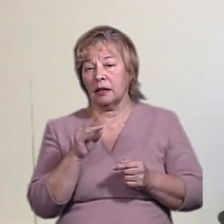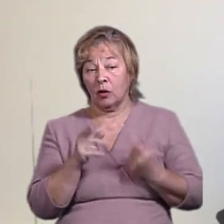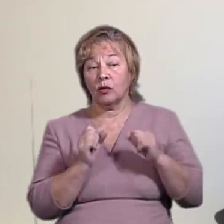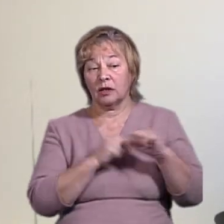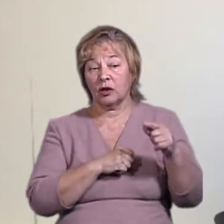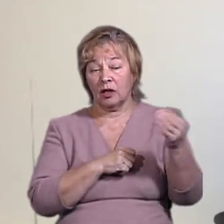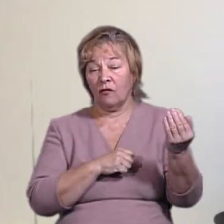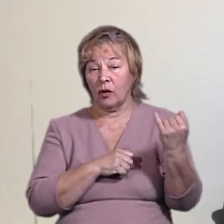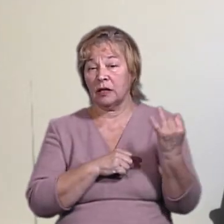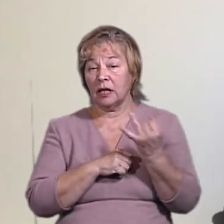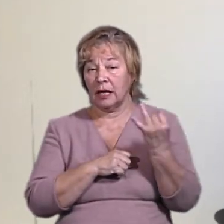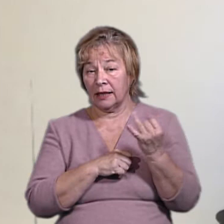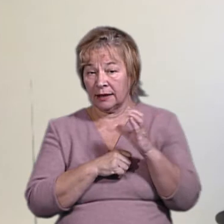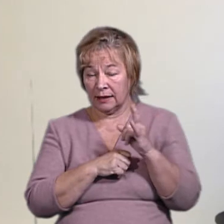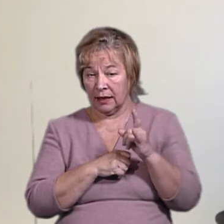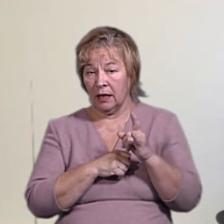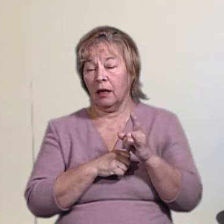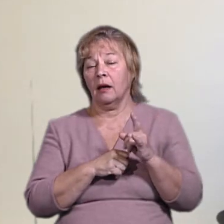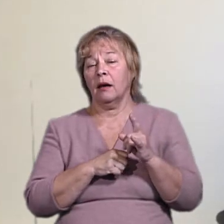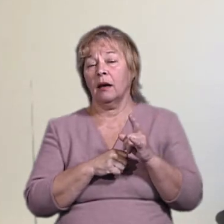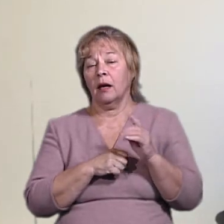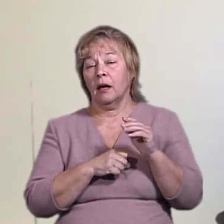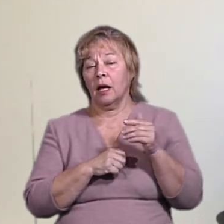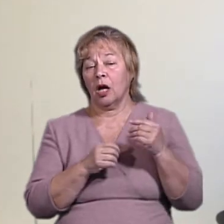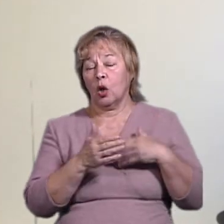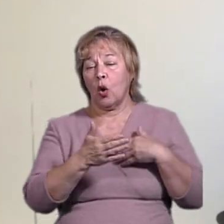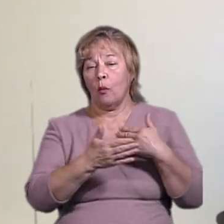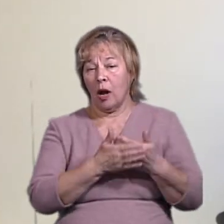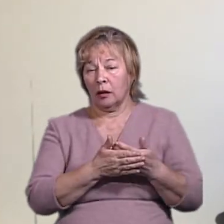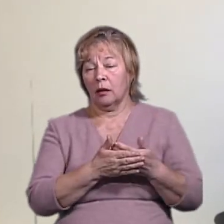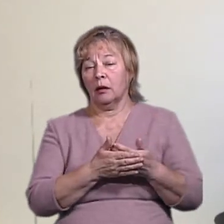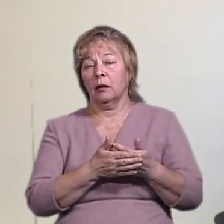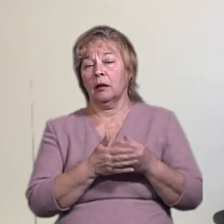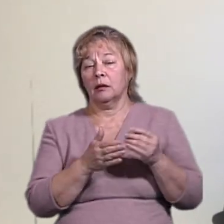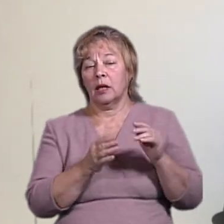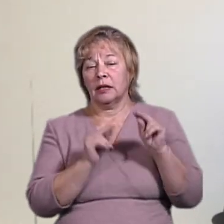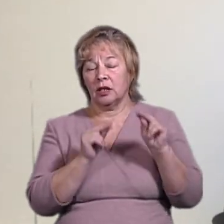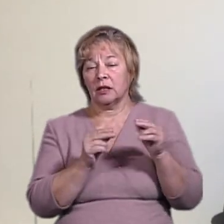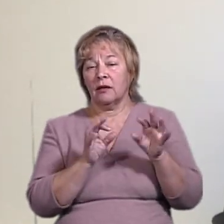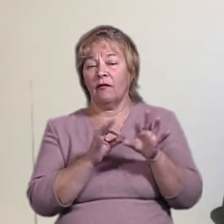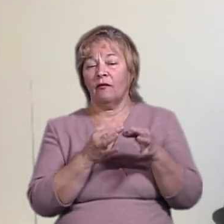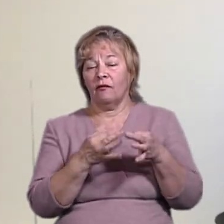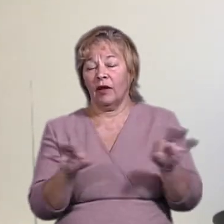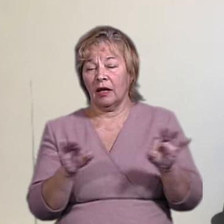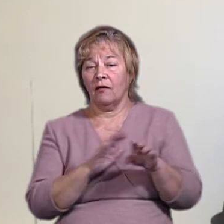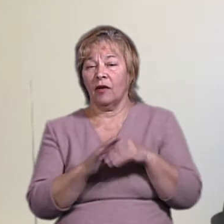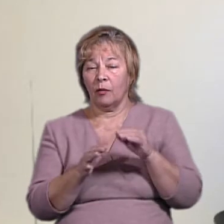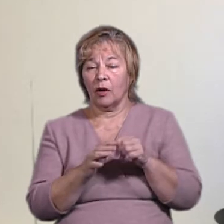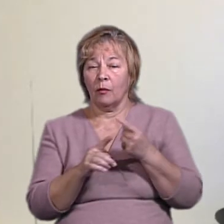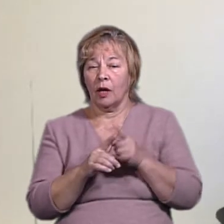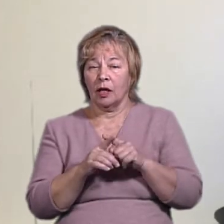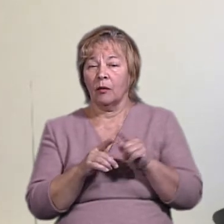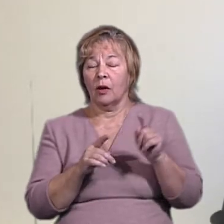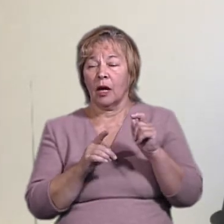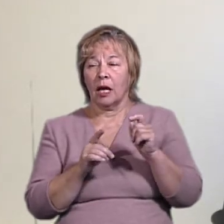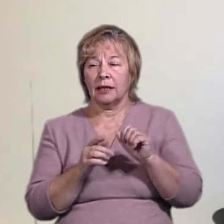інтереси, а не інтереси в даному випадку громади, на чесні і вільні вибори. Відповідно, навіть по стандартам